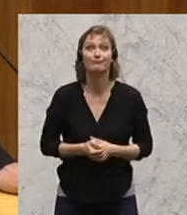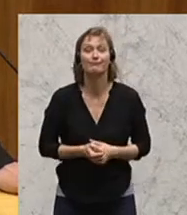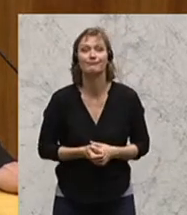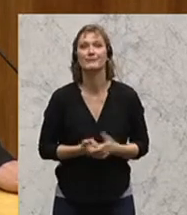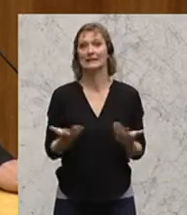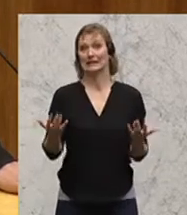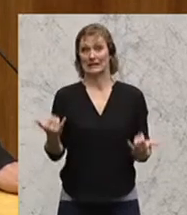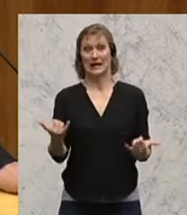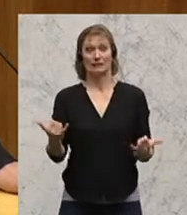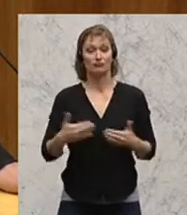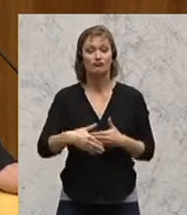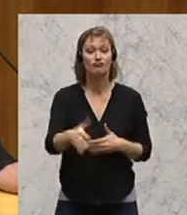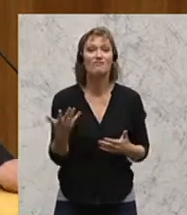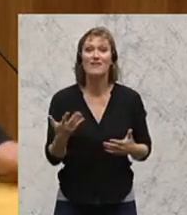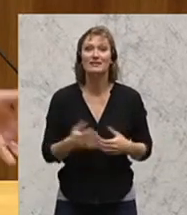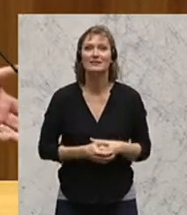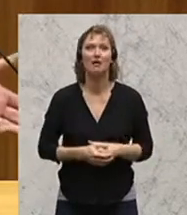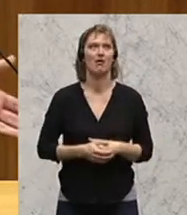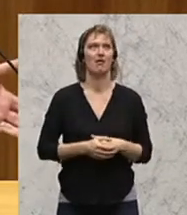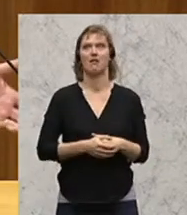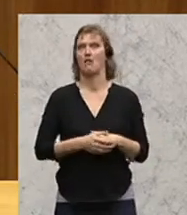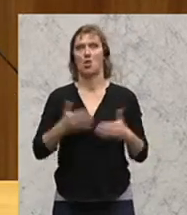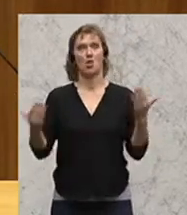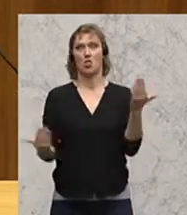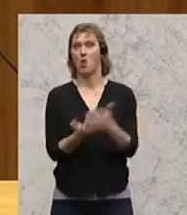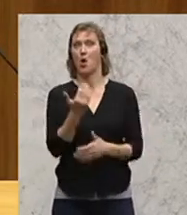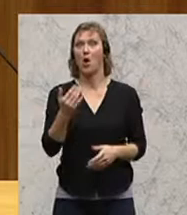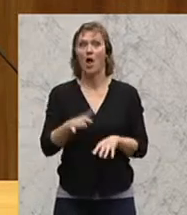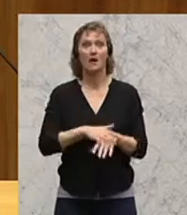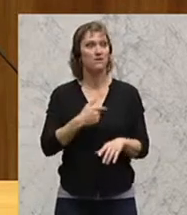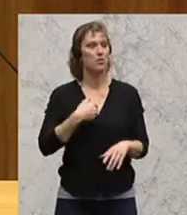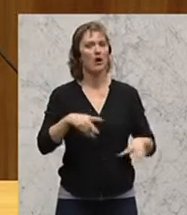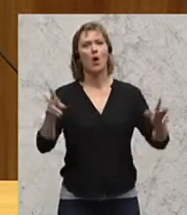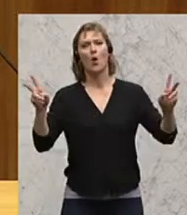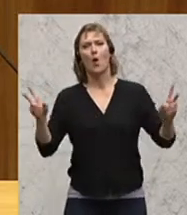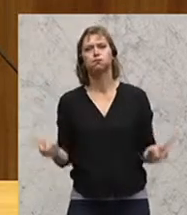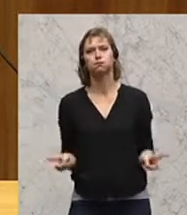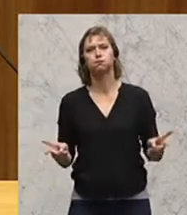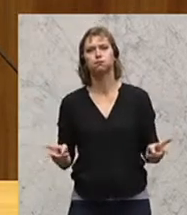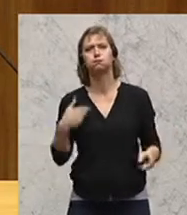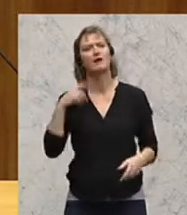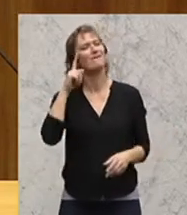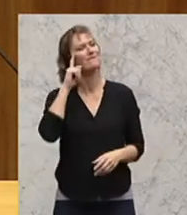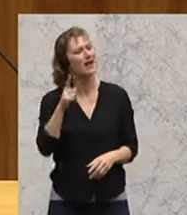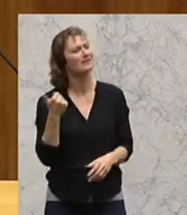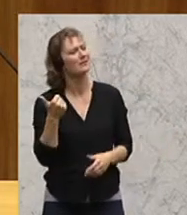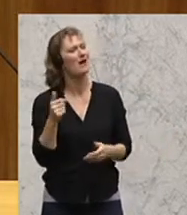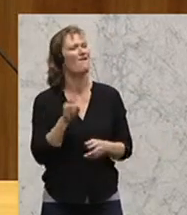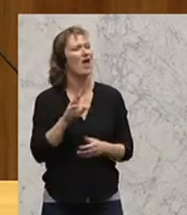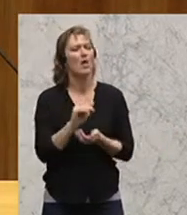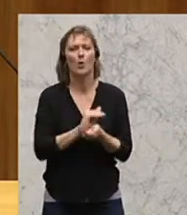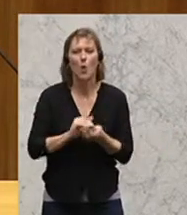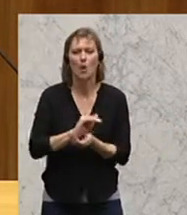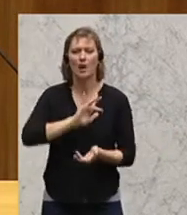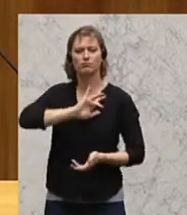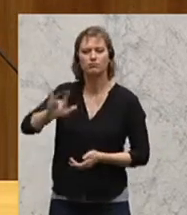Was wird jetzt passieren? Ja, das ist ein völlig neues Gefühl, wenn ich mich jetzt zurücklehnen kann und weiß, Werner Kogler wird